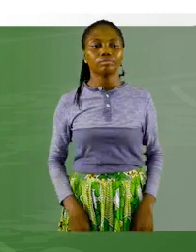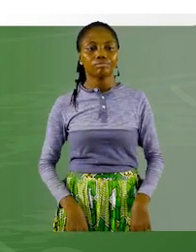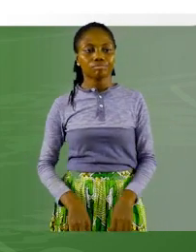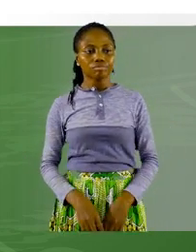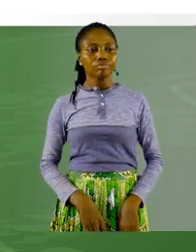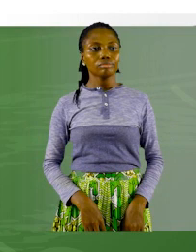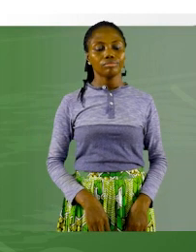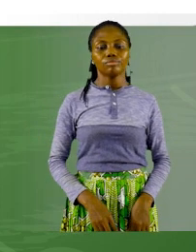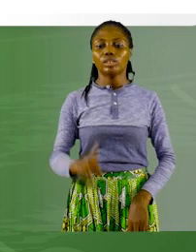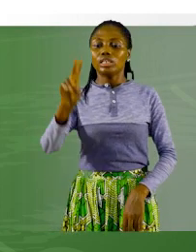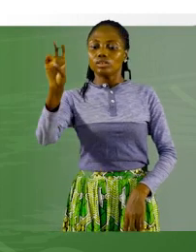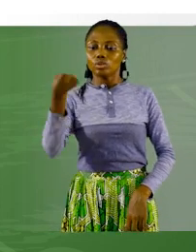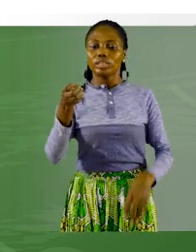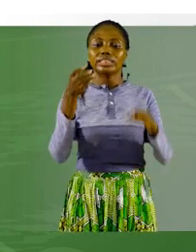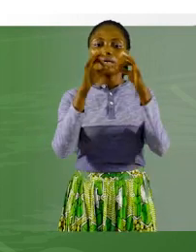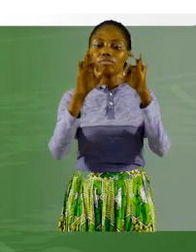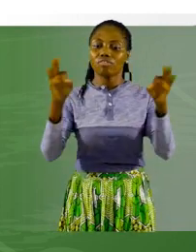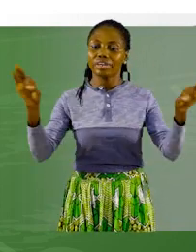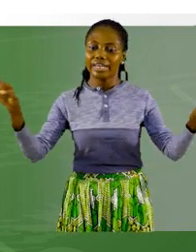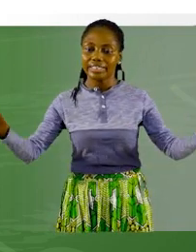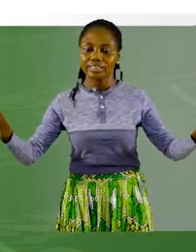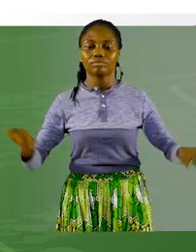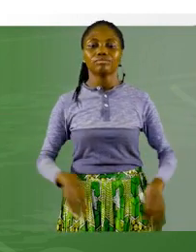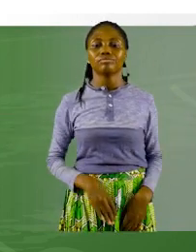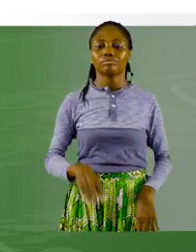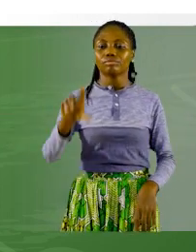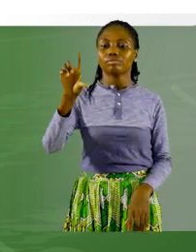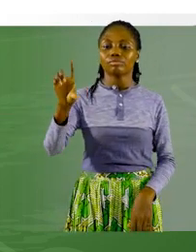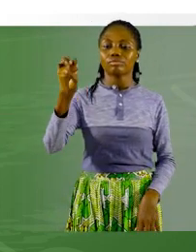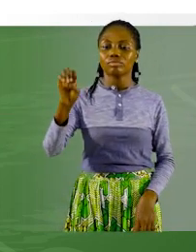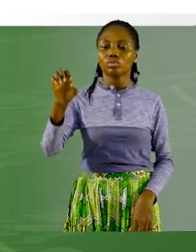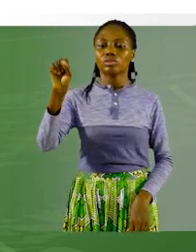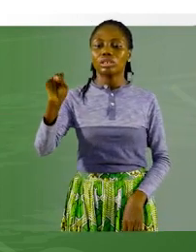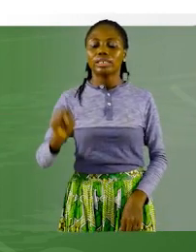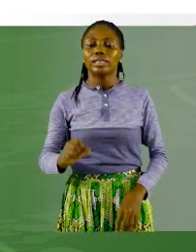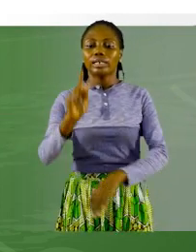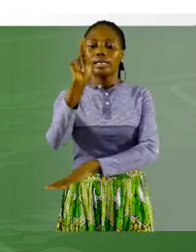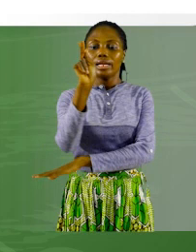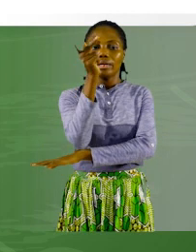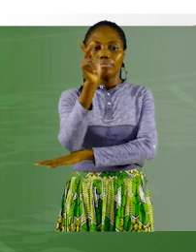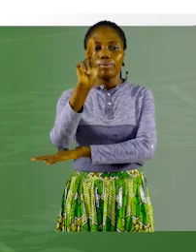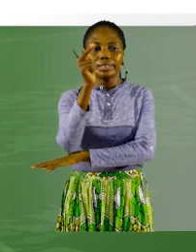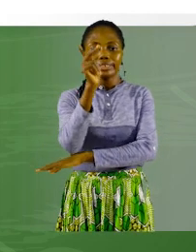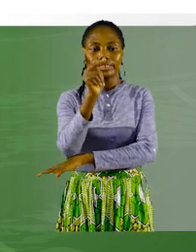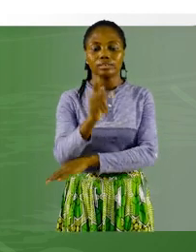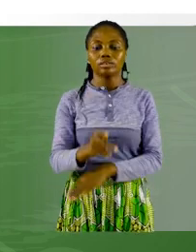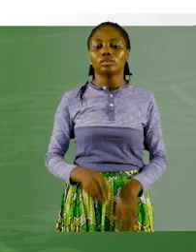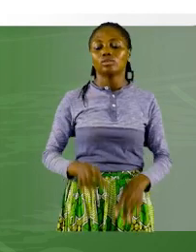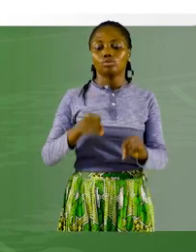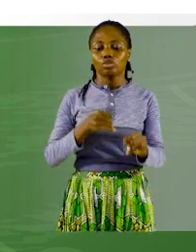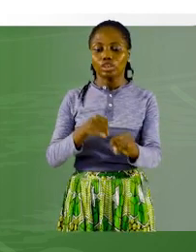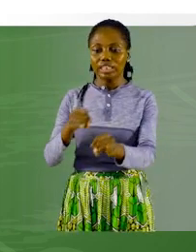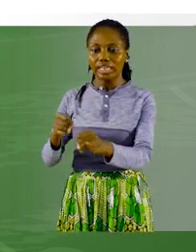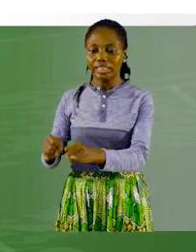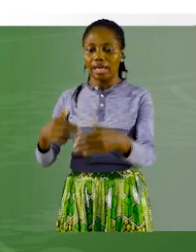parenthèse. C'est la première phrase. La seconde phrase. Les plantes du